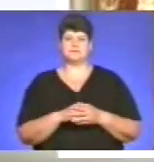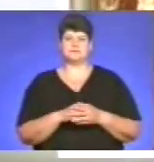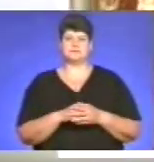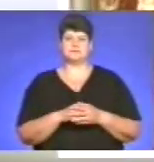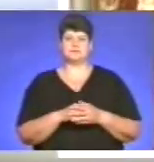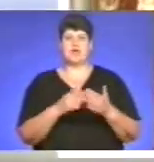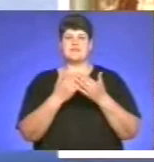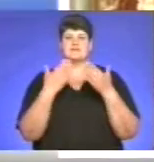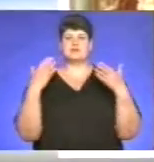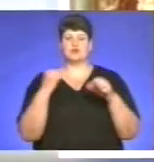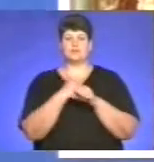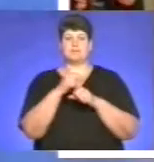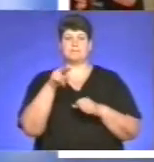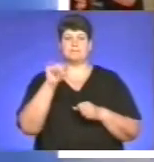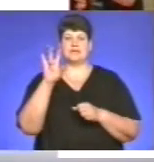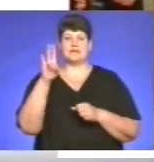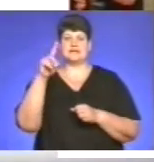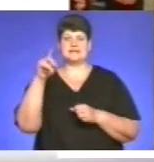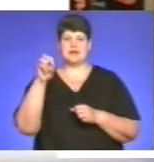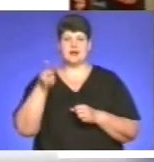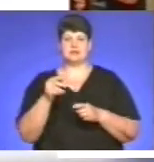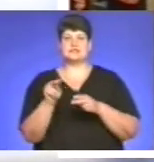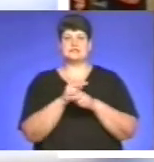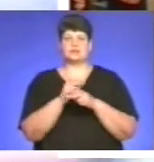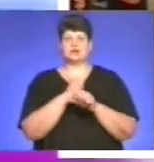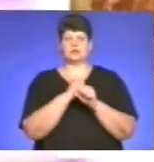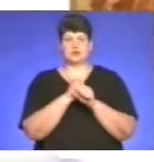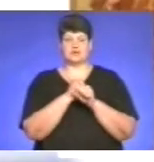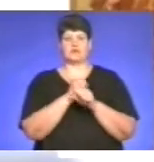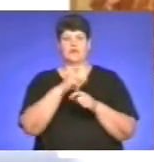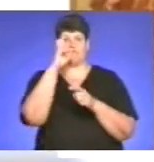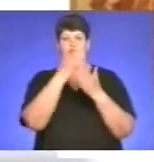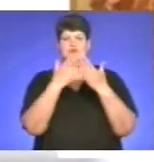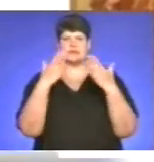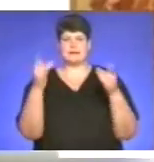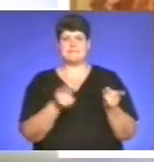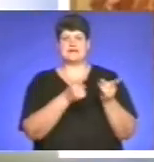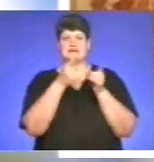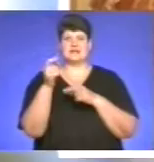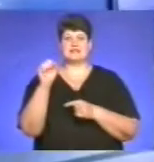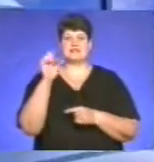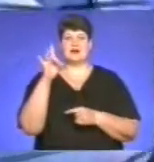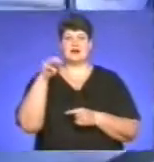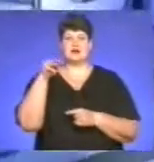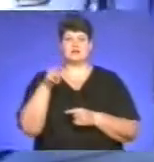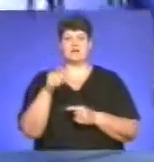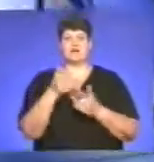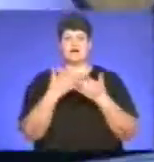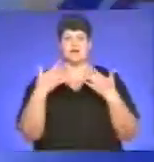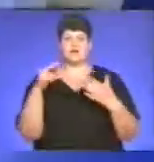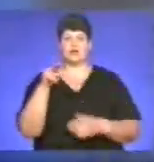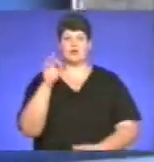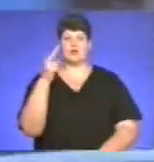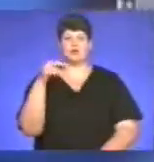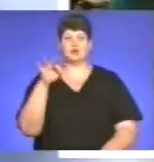Виставку робіт Пінзеля через ремонтні роботи в обласному краєзнавчому музеї перенесли в арт-галерею «Подолян».